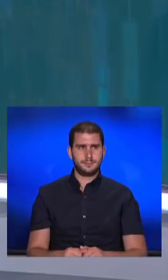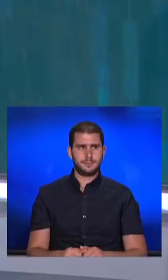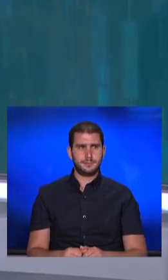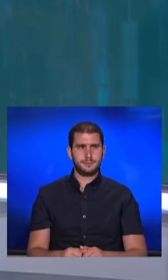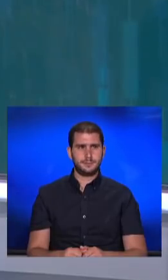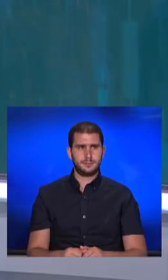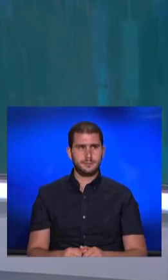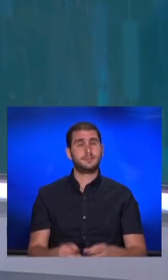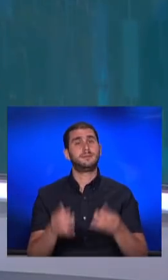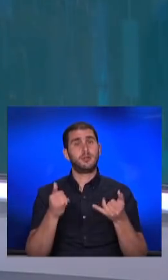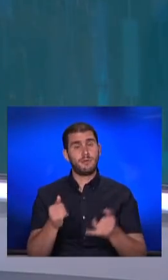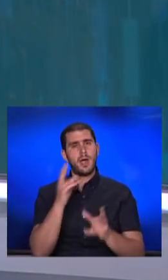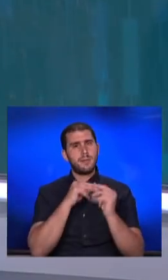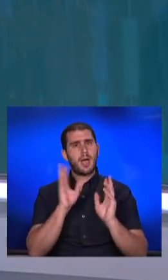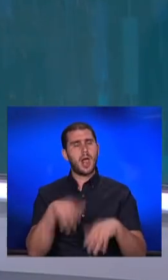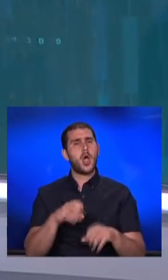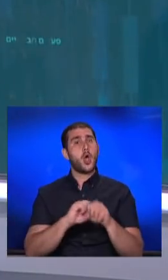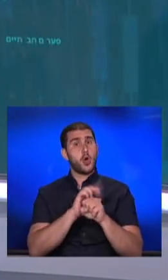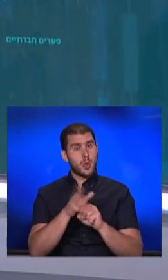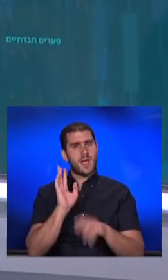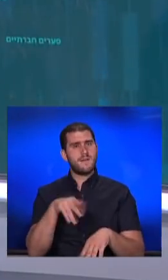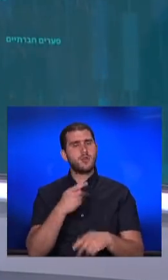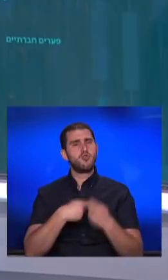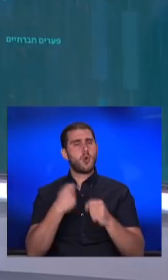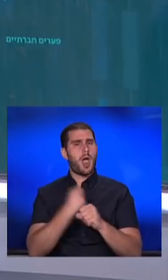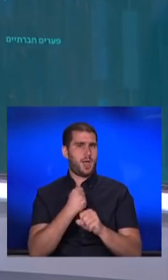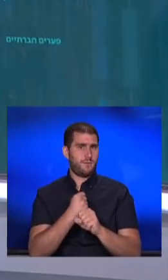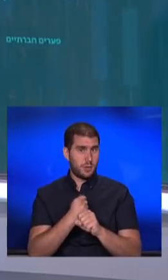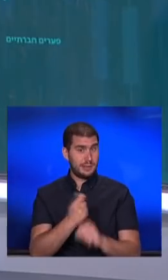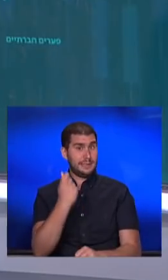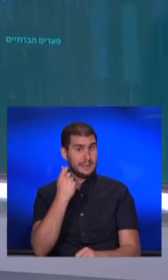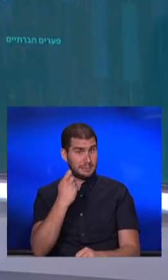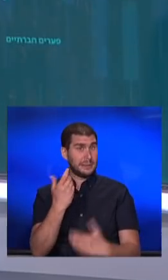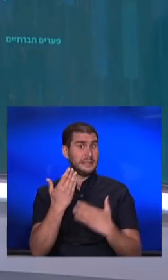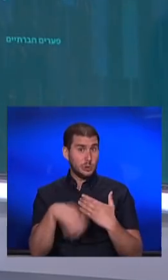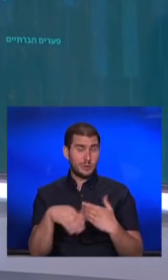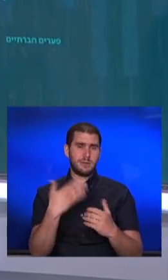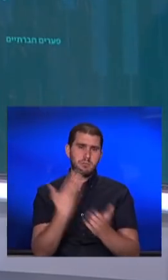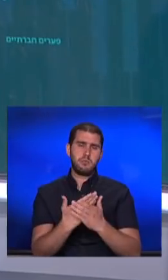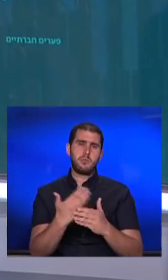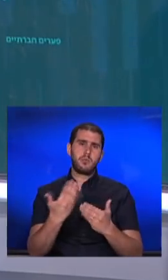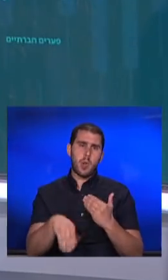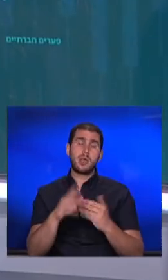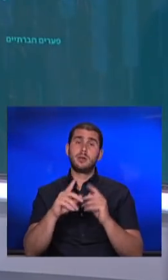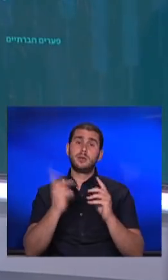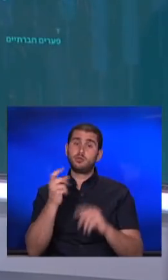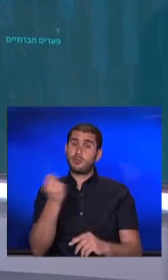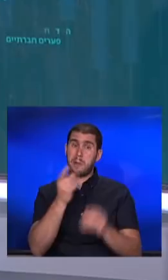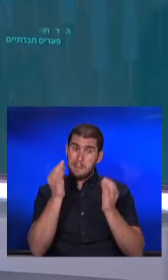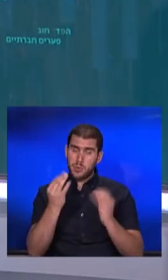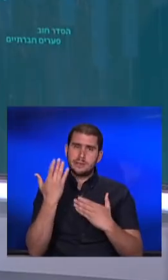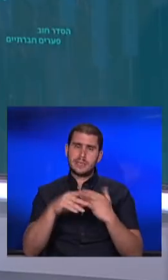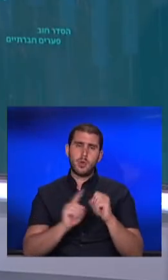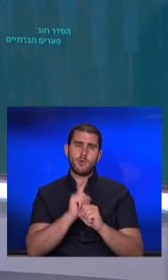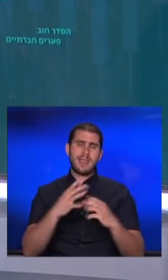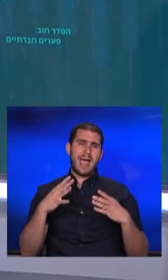ועכשיו בואו נדבר על קורונה ועל שוק העבודה שלנו. זה כמעט סופי ומוחלט הערב. בעוד שבוע בדיוק תסתיים תקופת